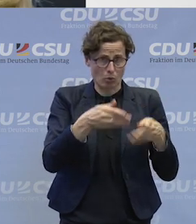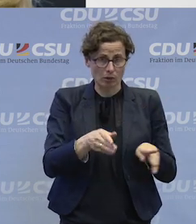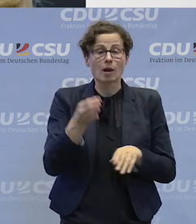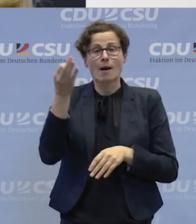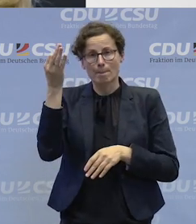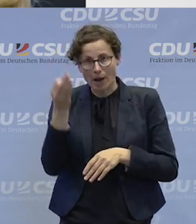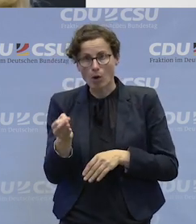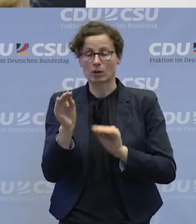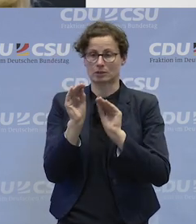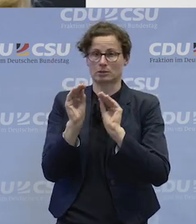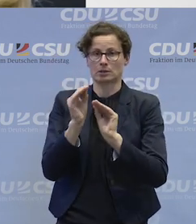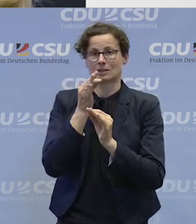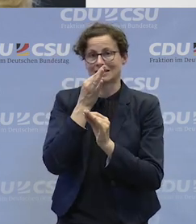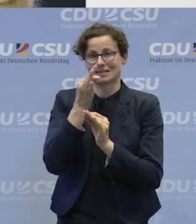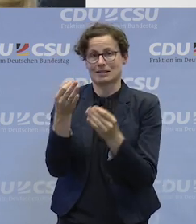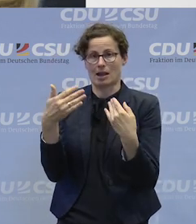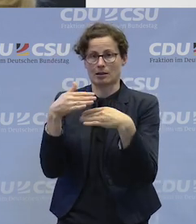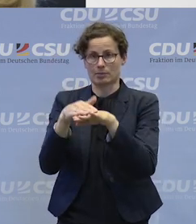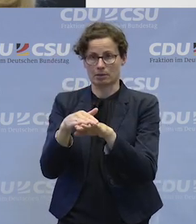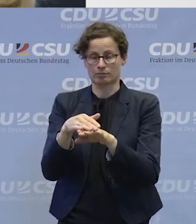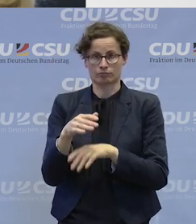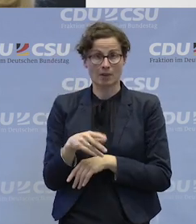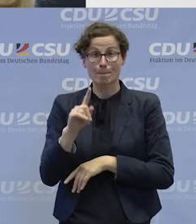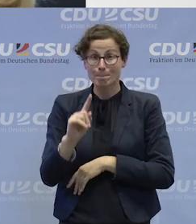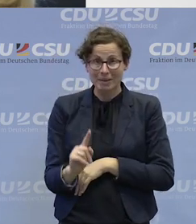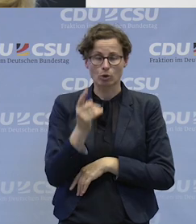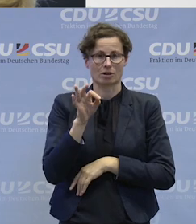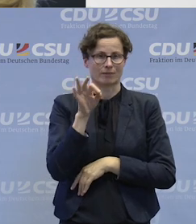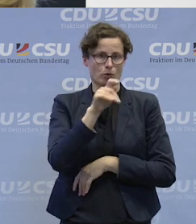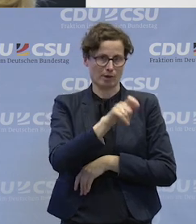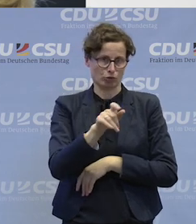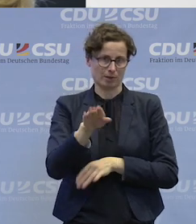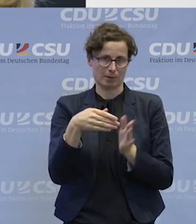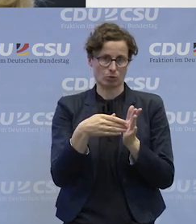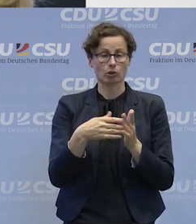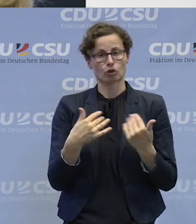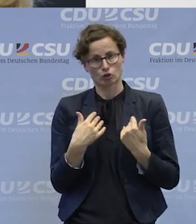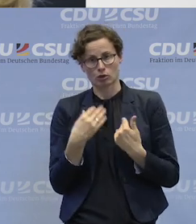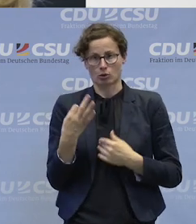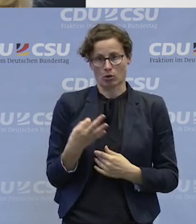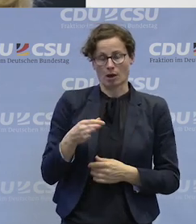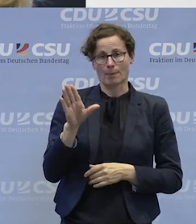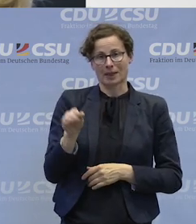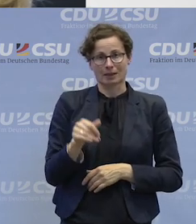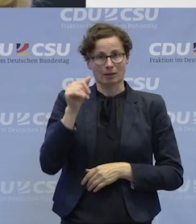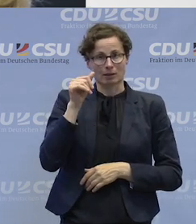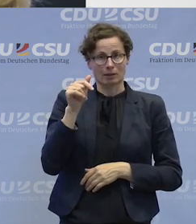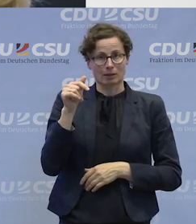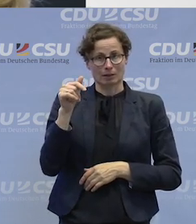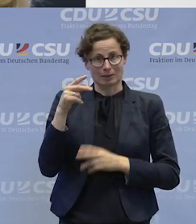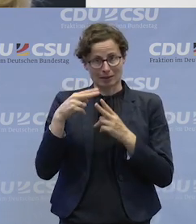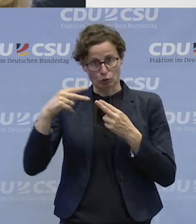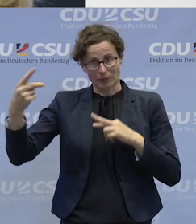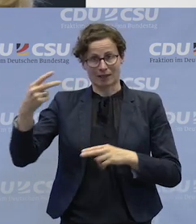Menschen mit Behinderung. Ich bin selber Vater von einer Tochter mit Trisomie 21. Ich weiß, wie lange es braucht, um sie nur